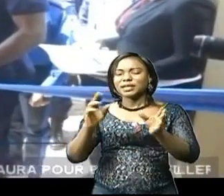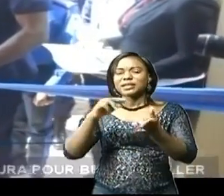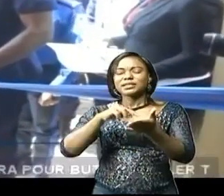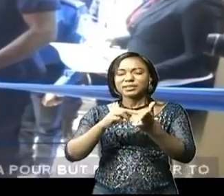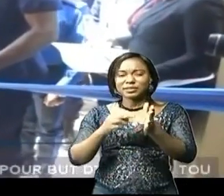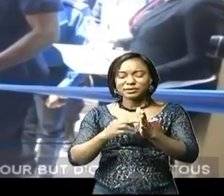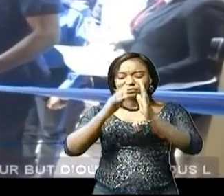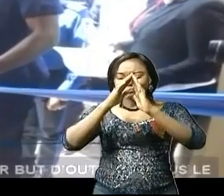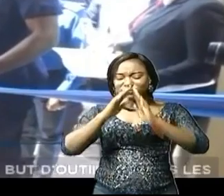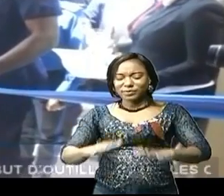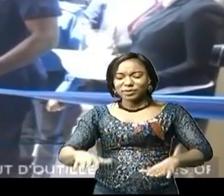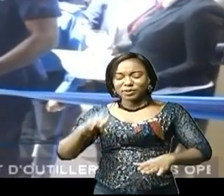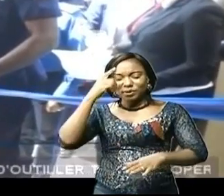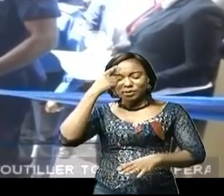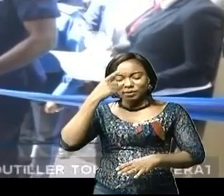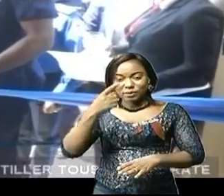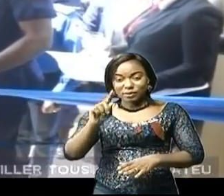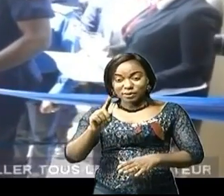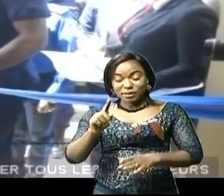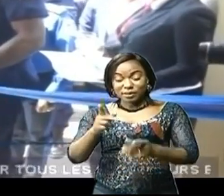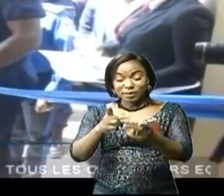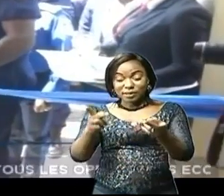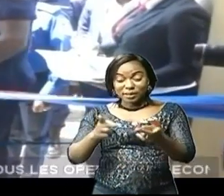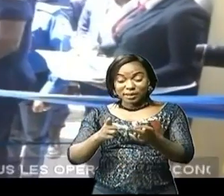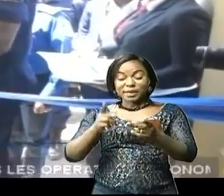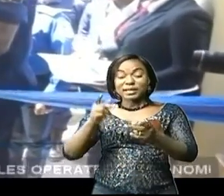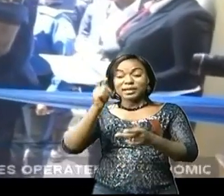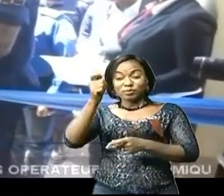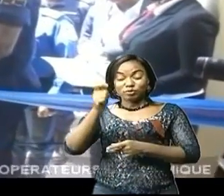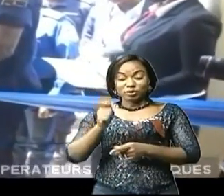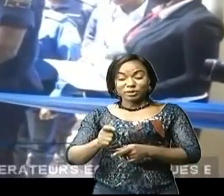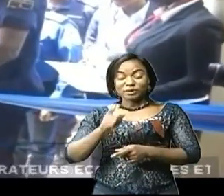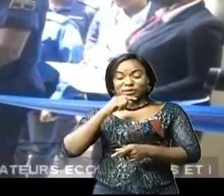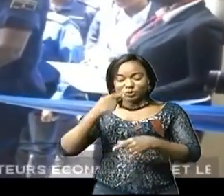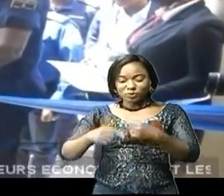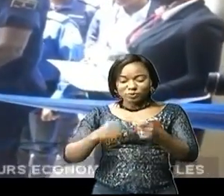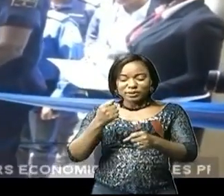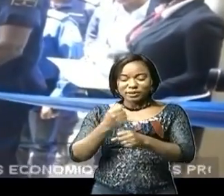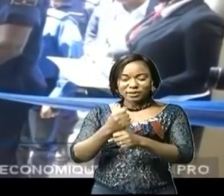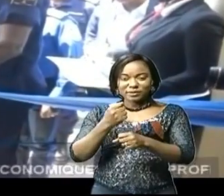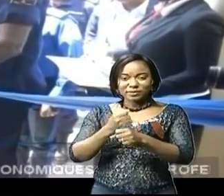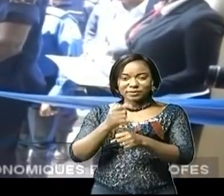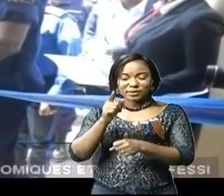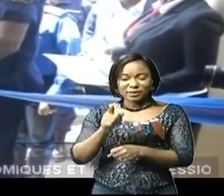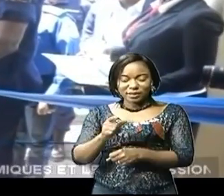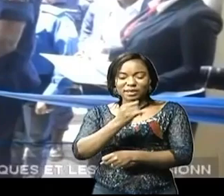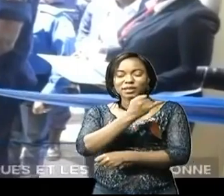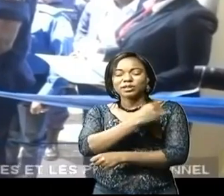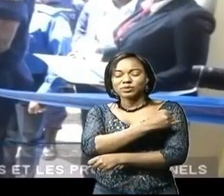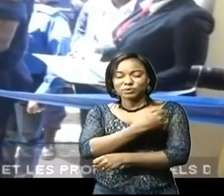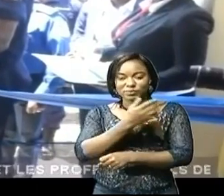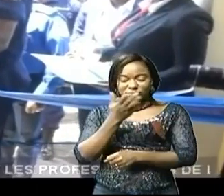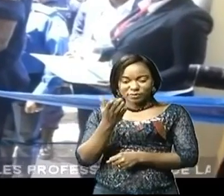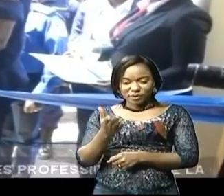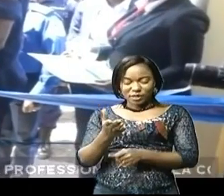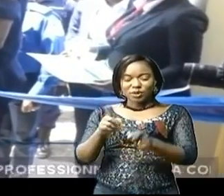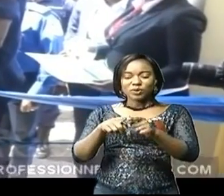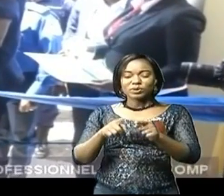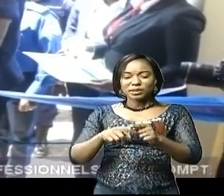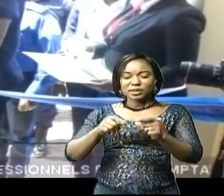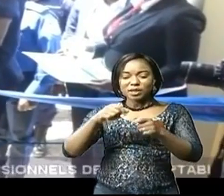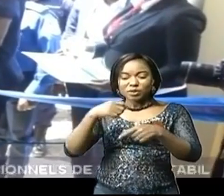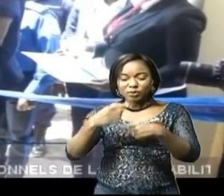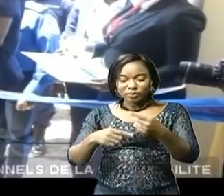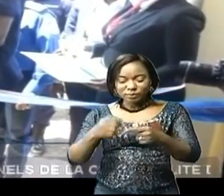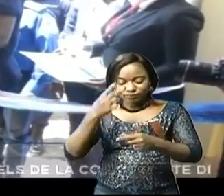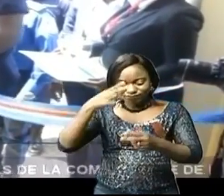officiellement inauguré ce jeudi 25 novembre 2021. C'est le gouverneur de province, le lieutenant général Constant Dima, qui a procédé à